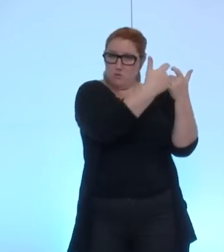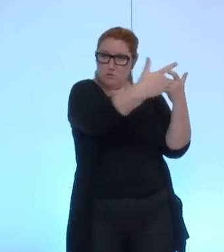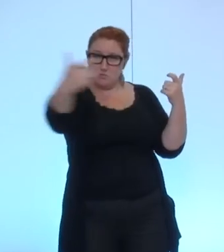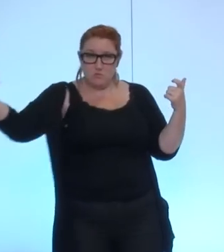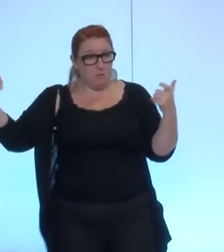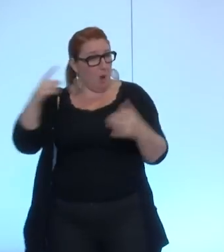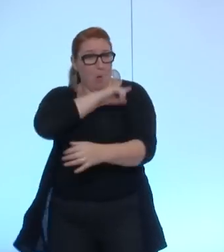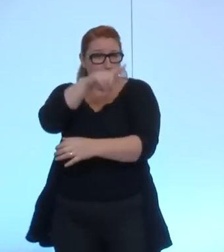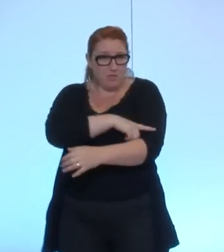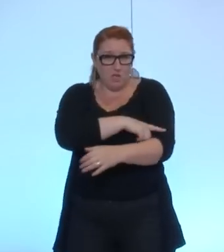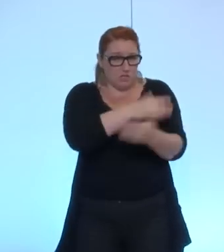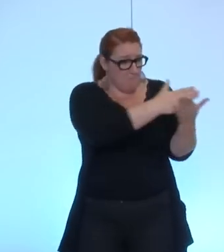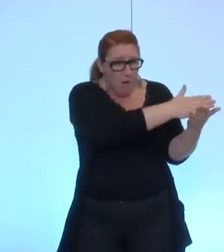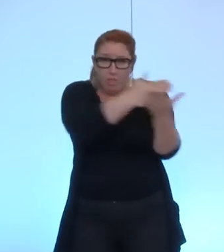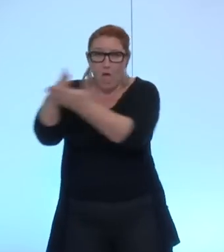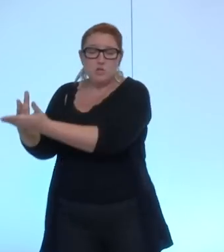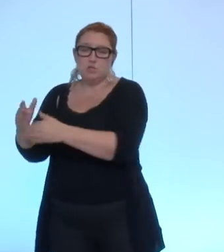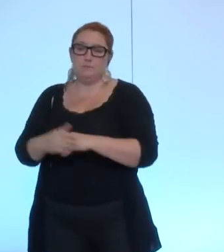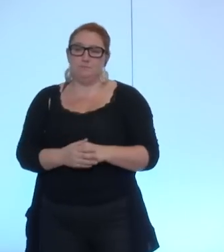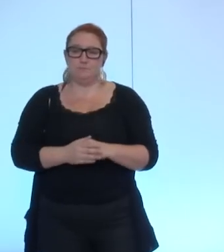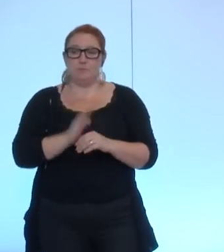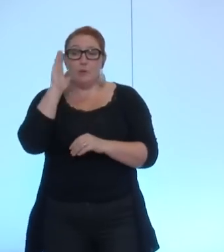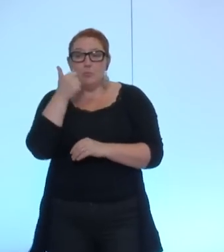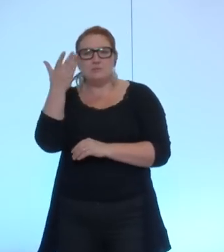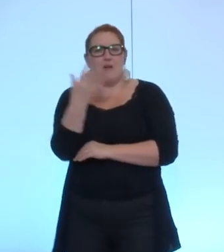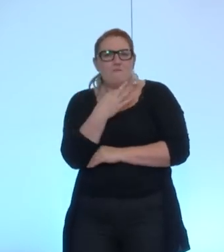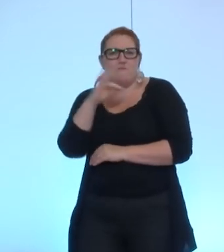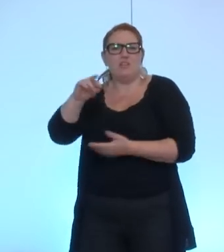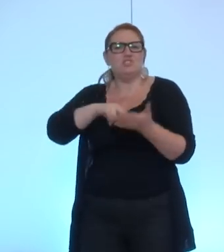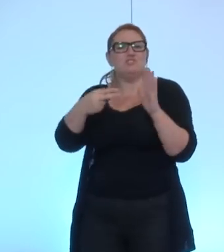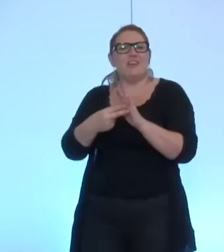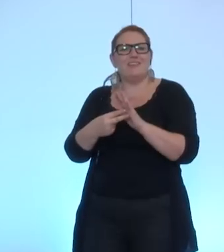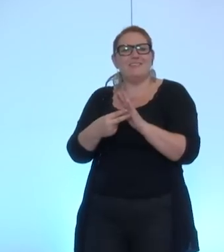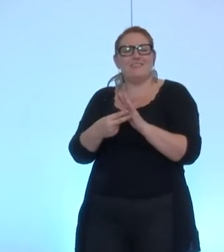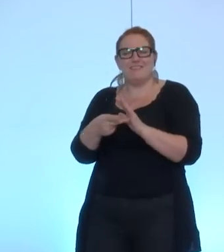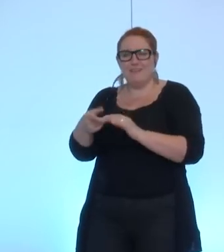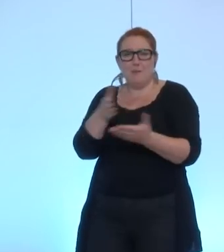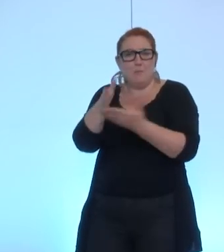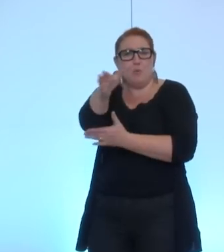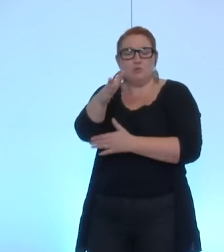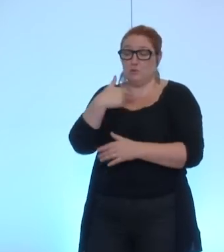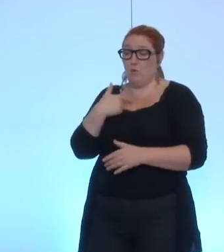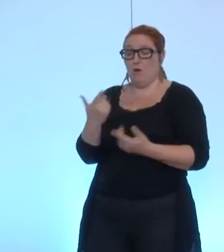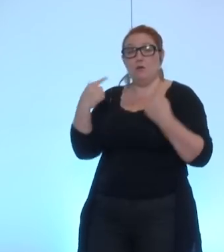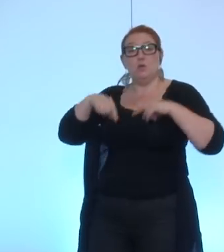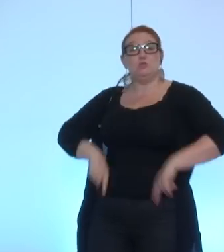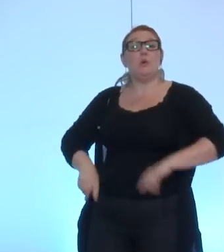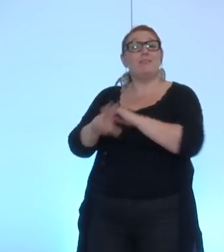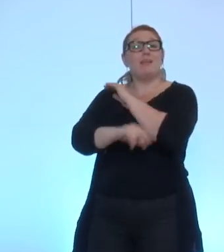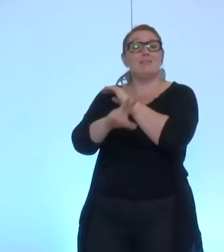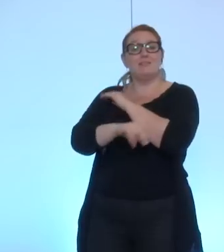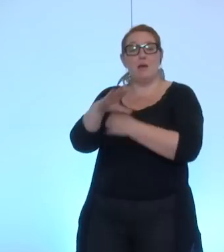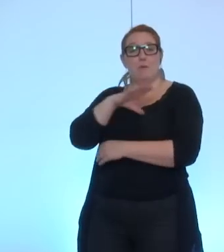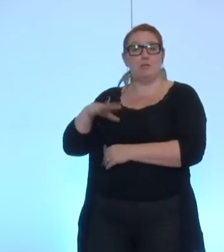C'est ce que nous faisons avec un soutien affirmé à l'initiative French Tech et j'étais à côté de la secrétaire d'Etat Axelle Le Maire la semaine dernière pour